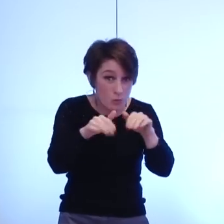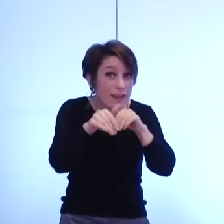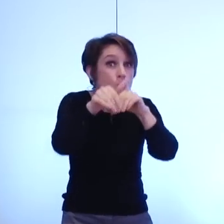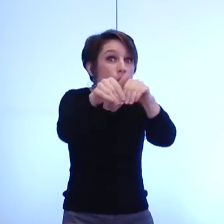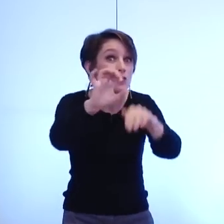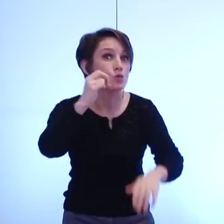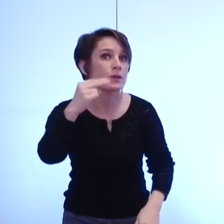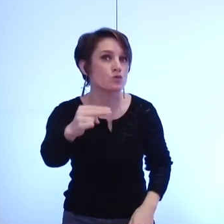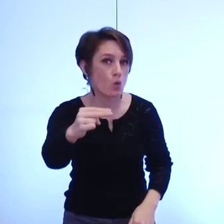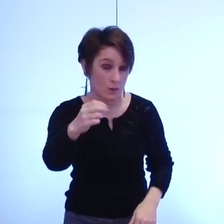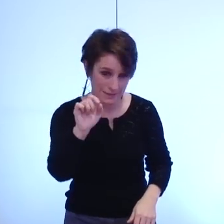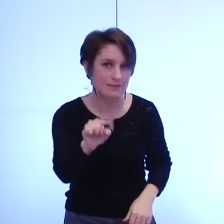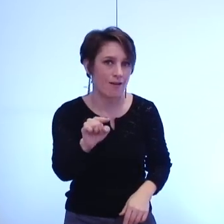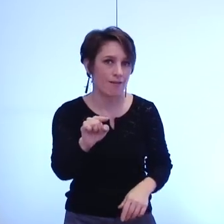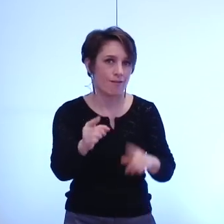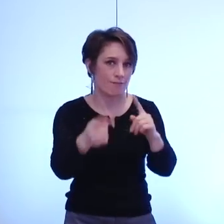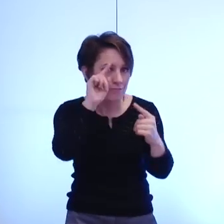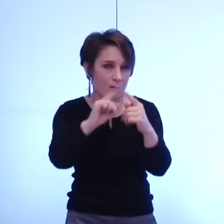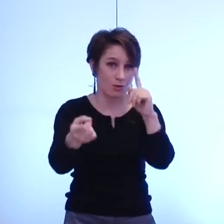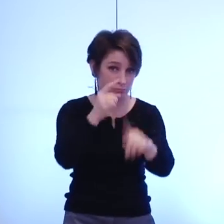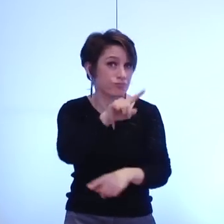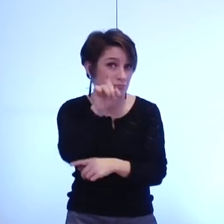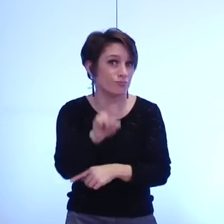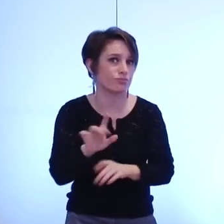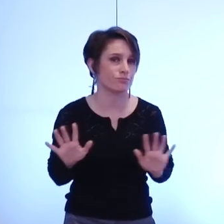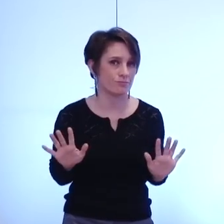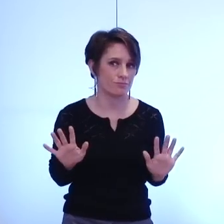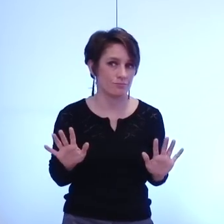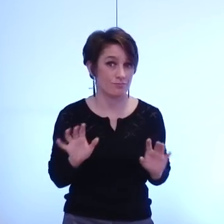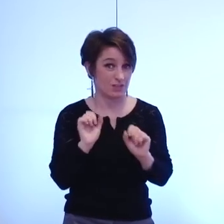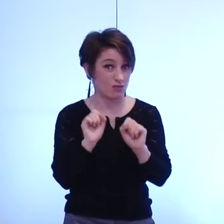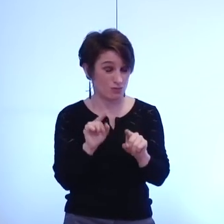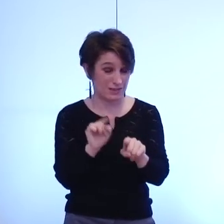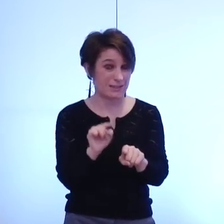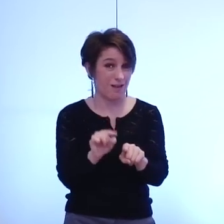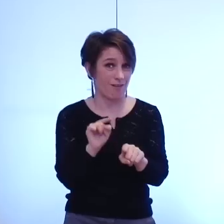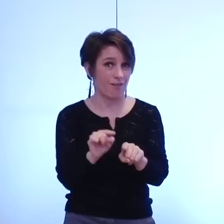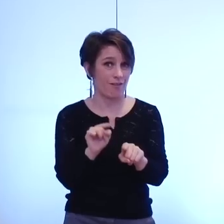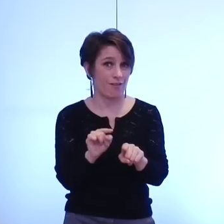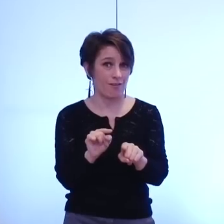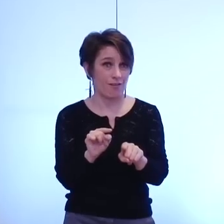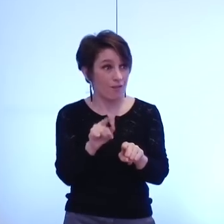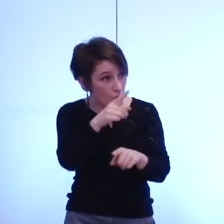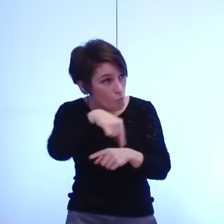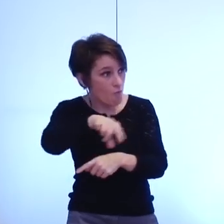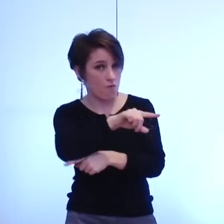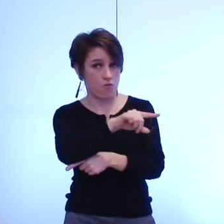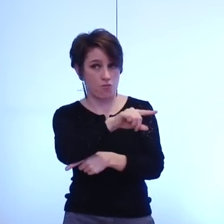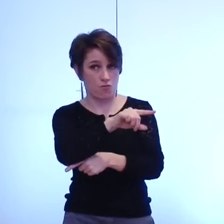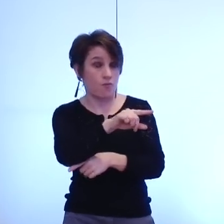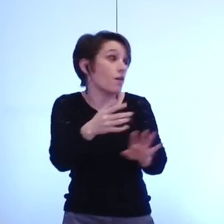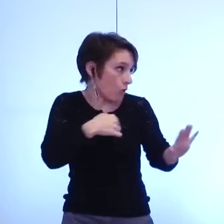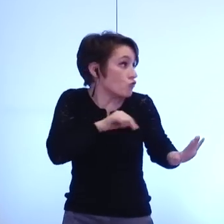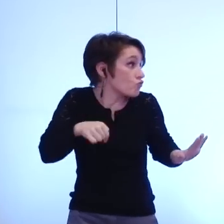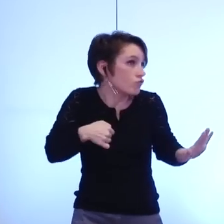dont il est question et c'est à cela que vous êtes et que donc